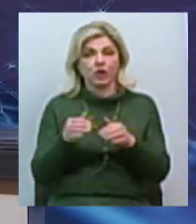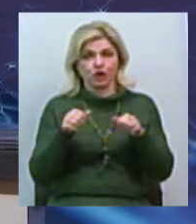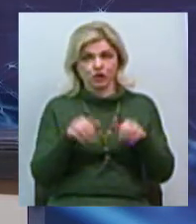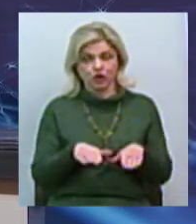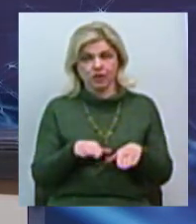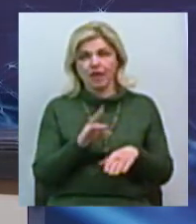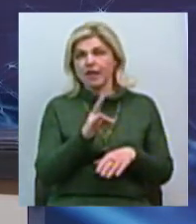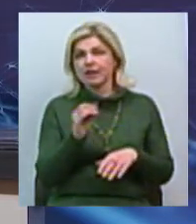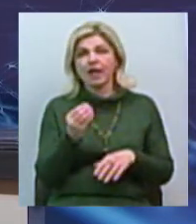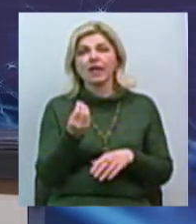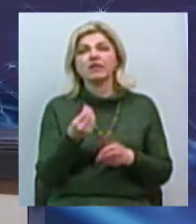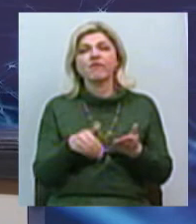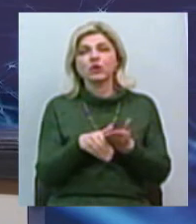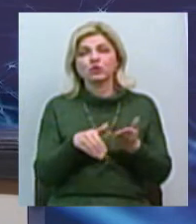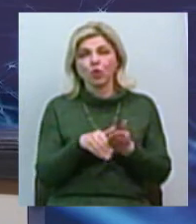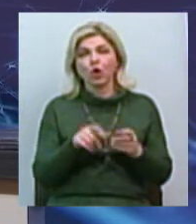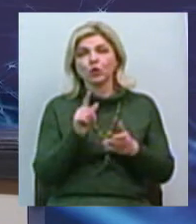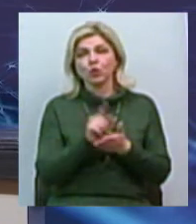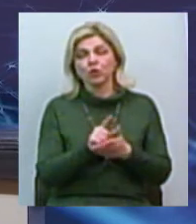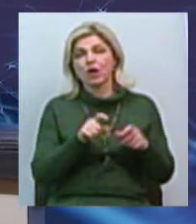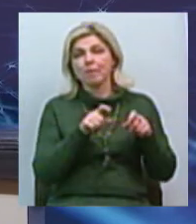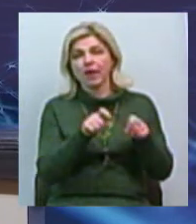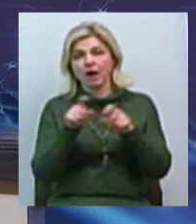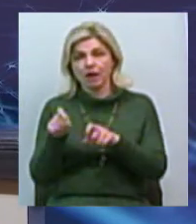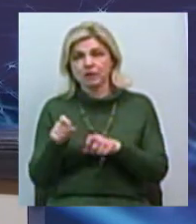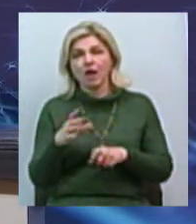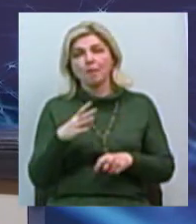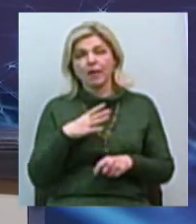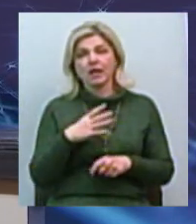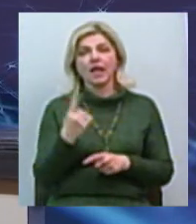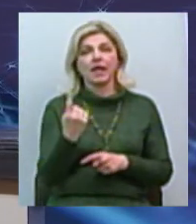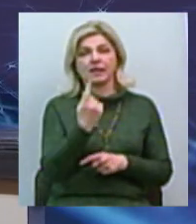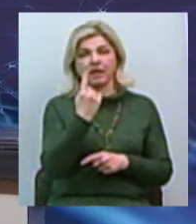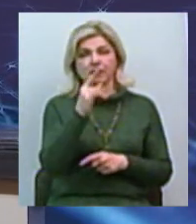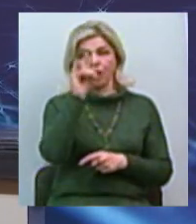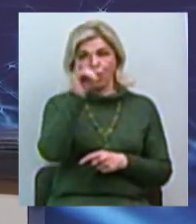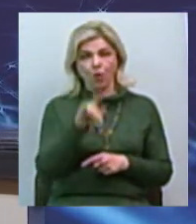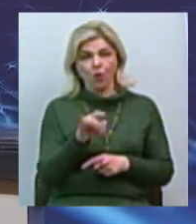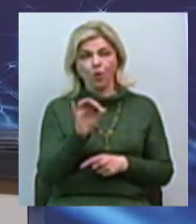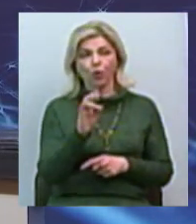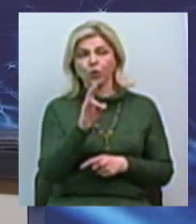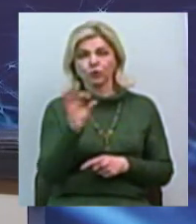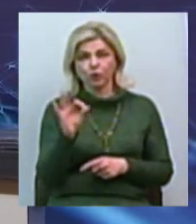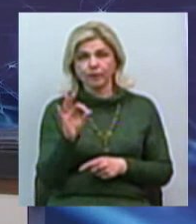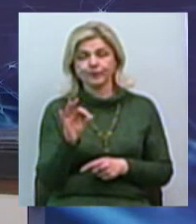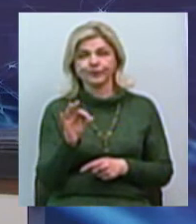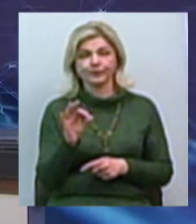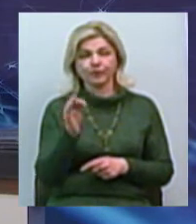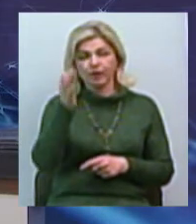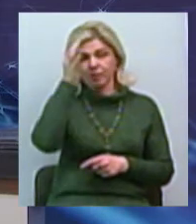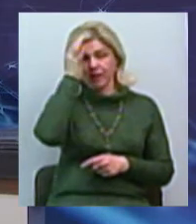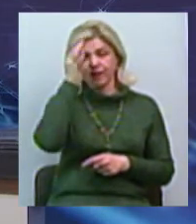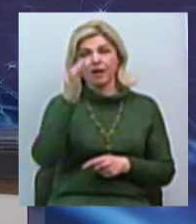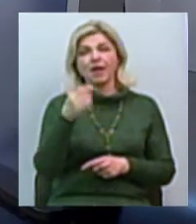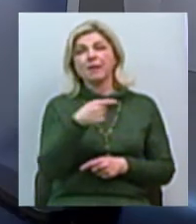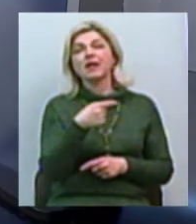інвестор должен бігати, а вони. Коли-то у нас создавалось єдине окно. Опять були на негативних моментах в історії нашої економіки.